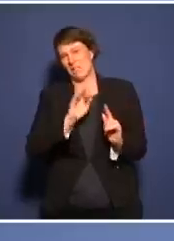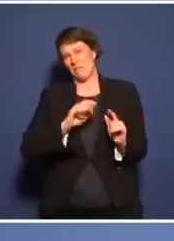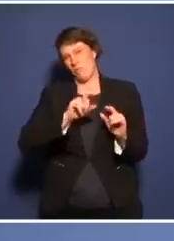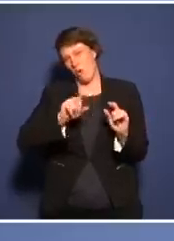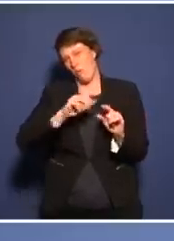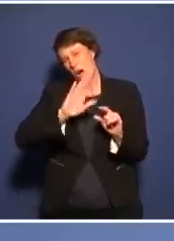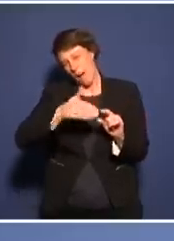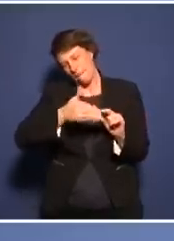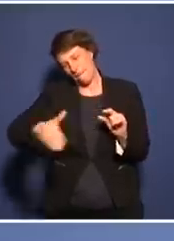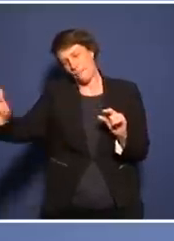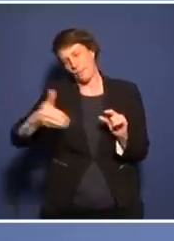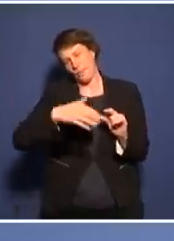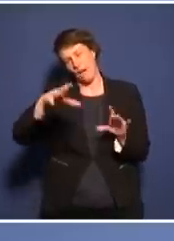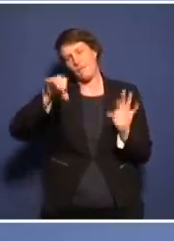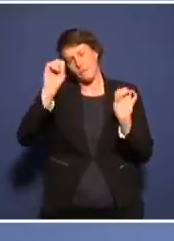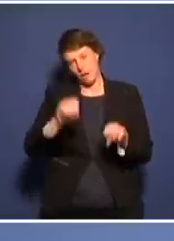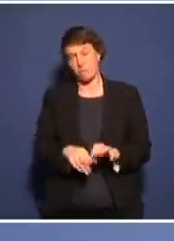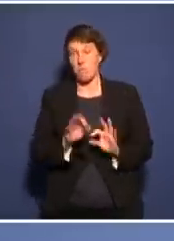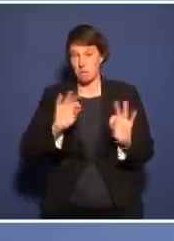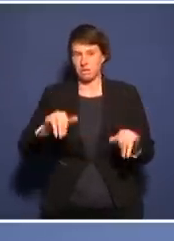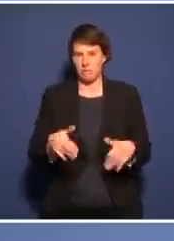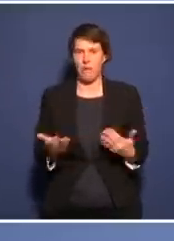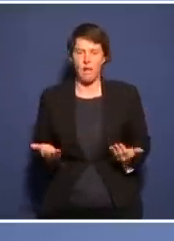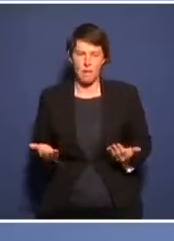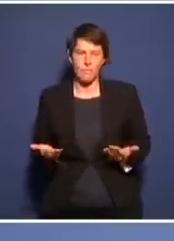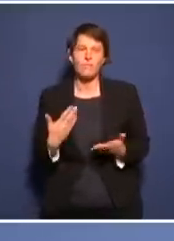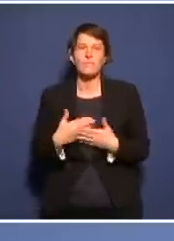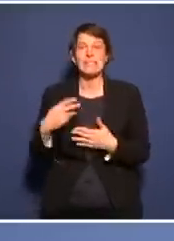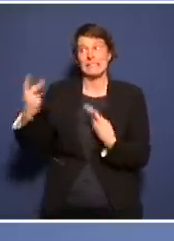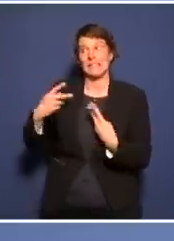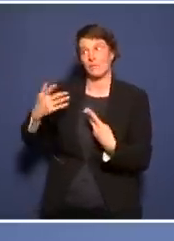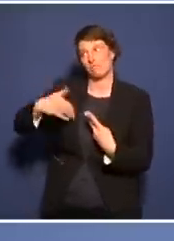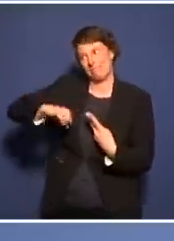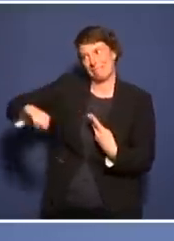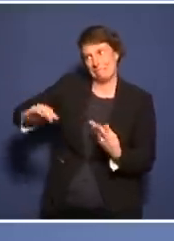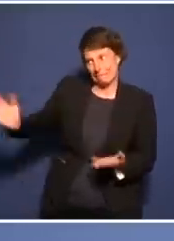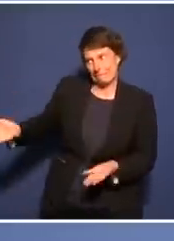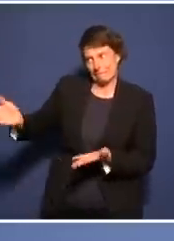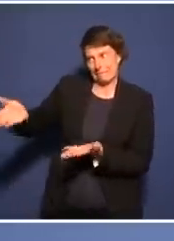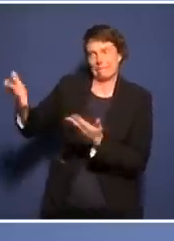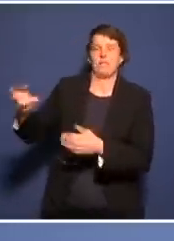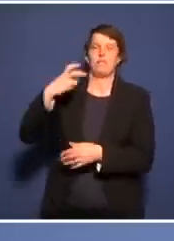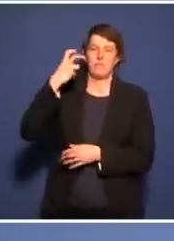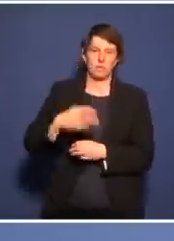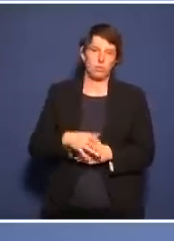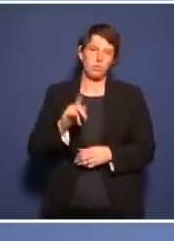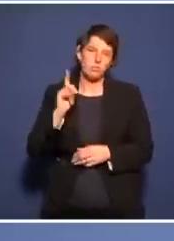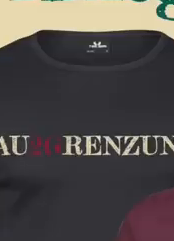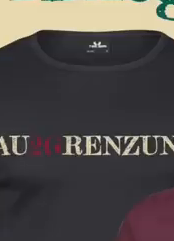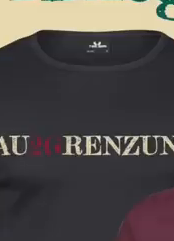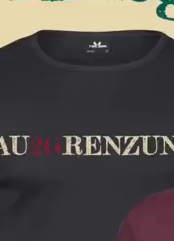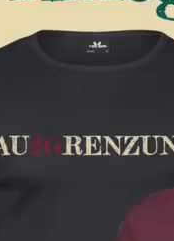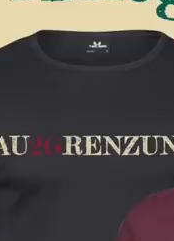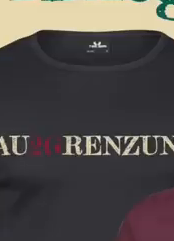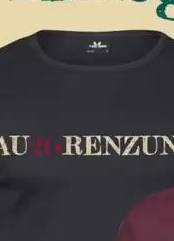mit ins unsensierte Internet, auf Telegram, auf Getter. Unterstützen Sie. Alles Gute. Danke. Ciao.